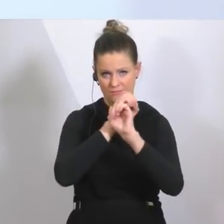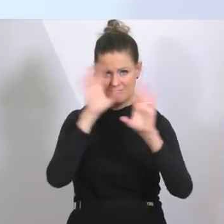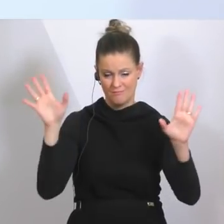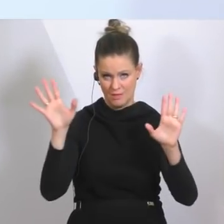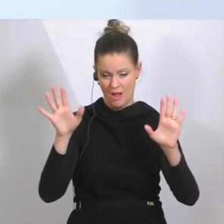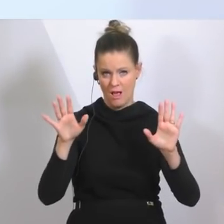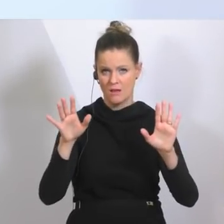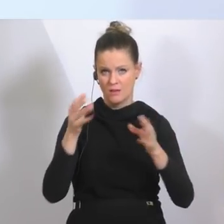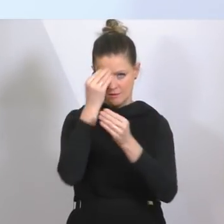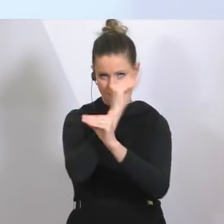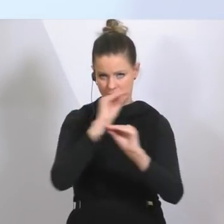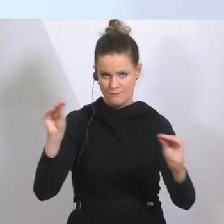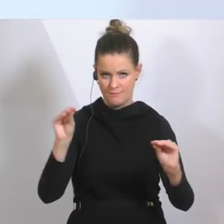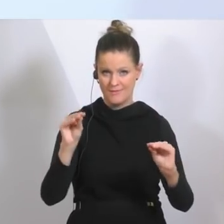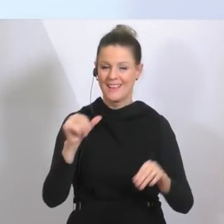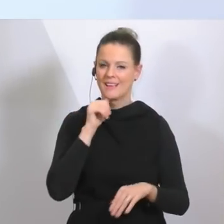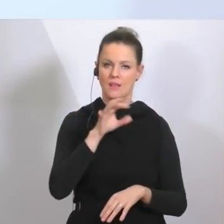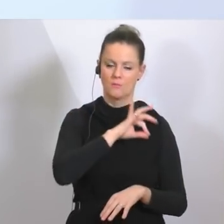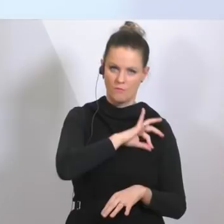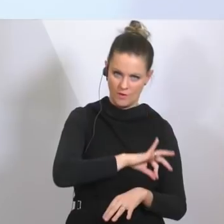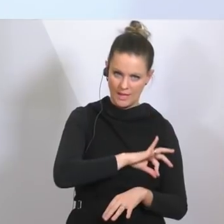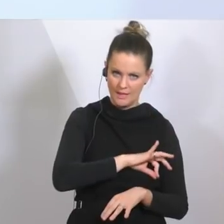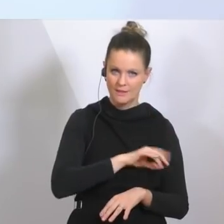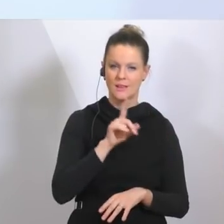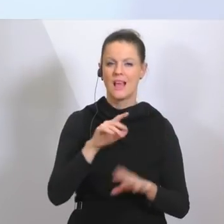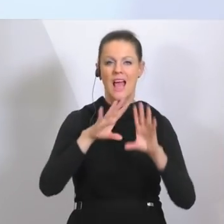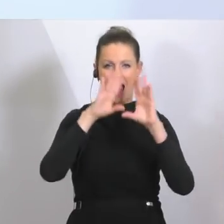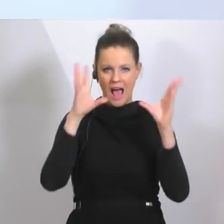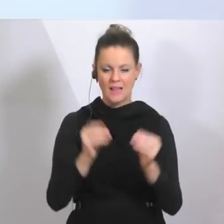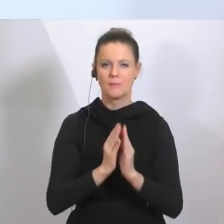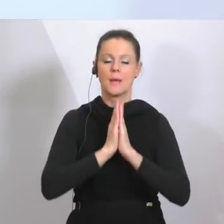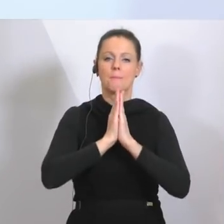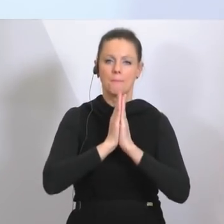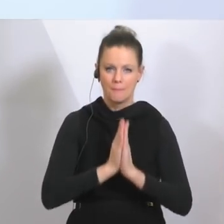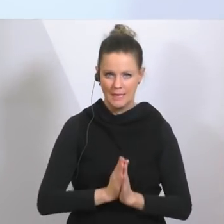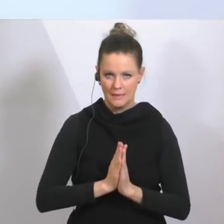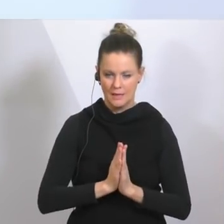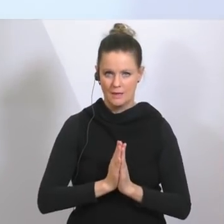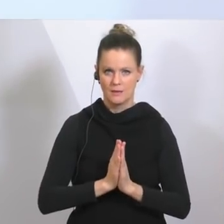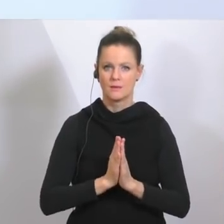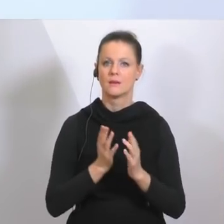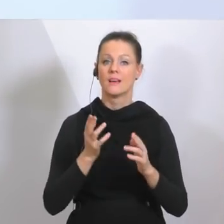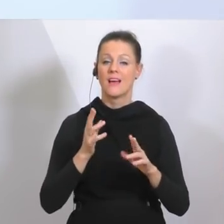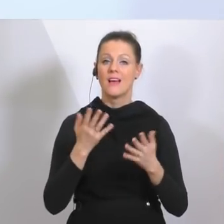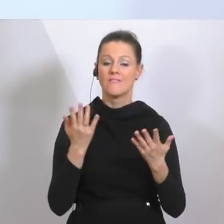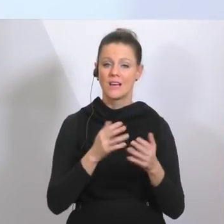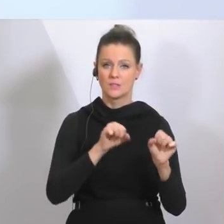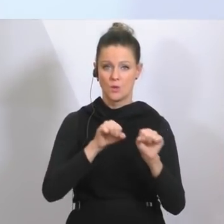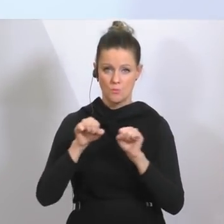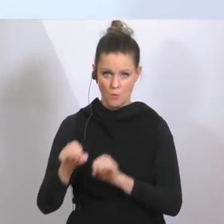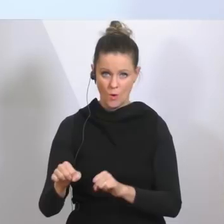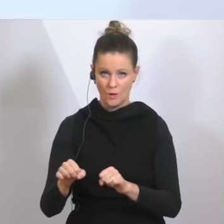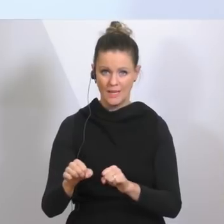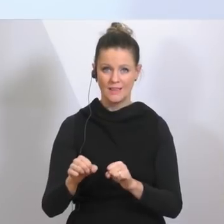Verpflichtung geben, sondern es gilt wie bisher der allgemeine Appell, das zu tun, was möglich ist, um Wege